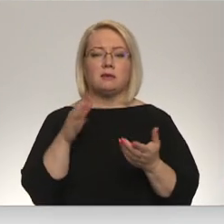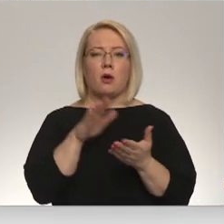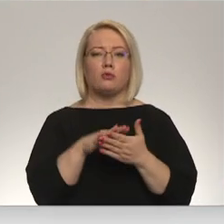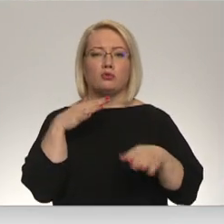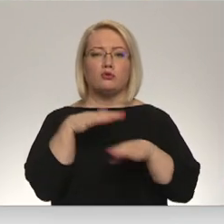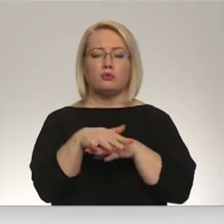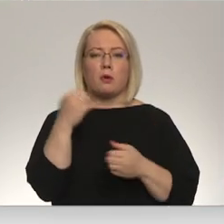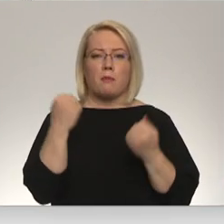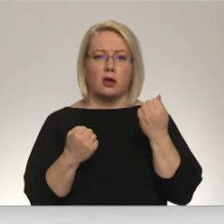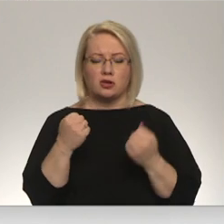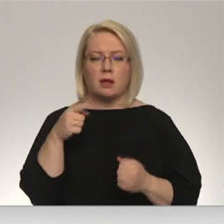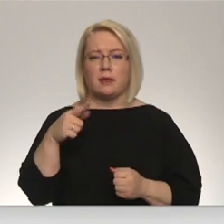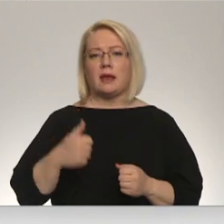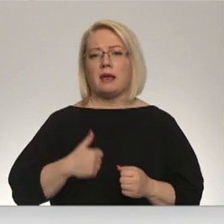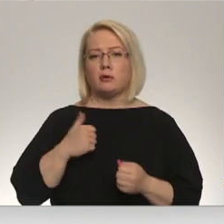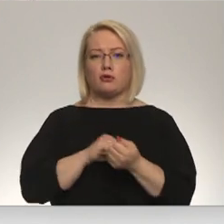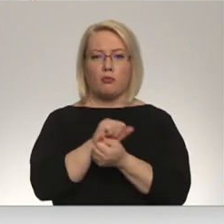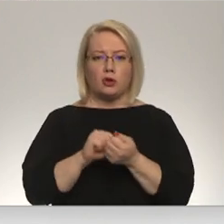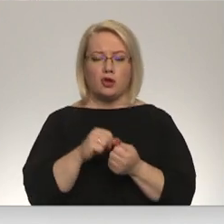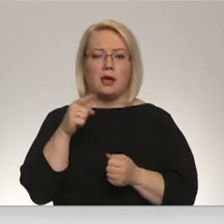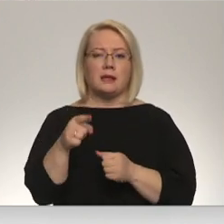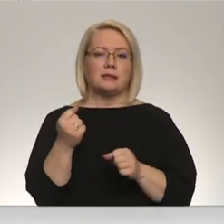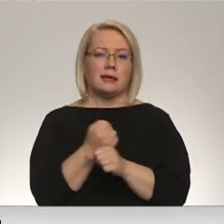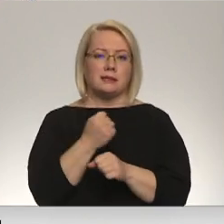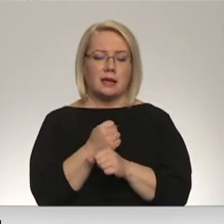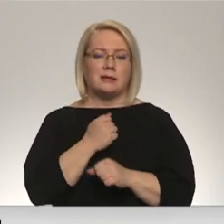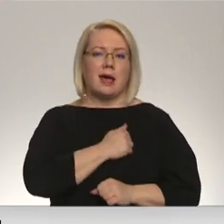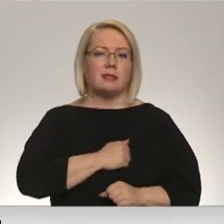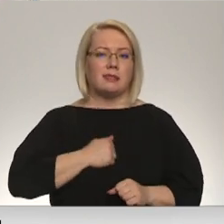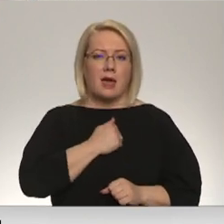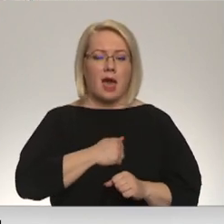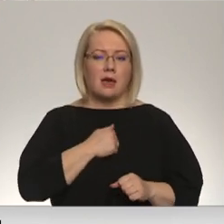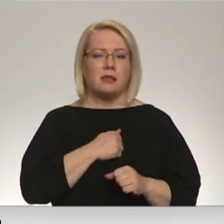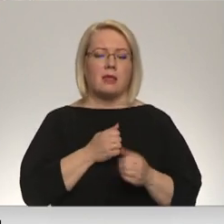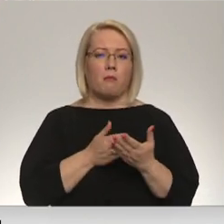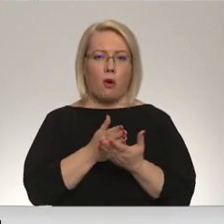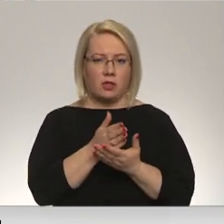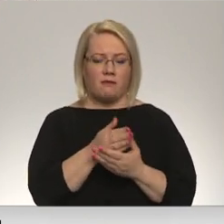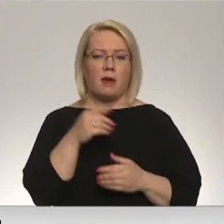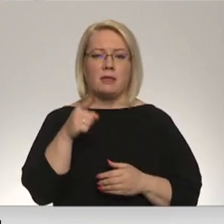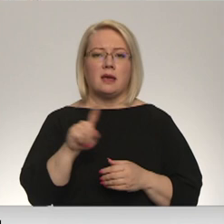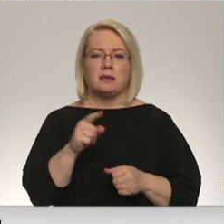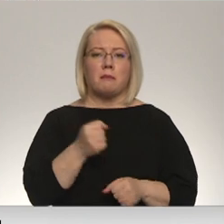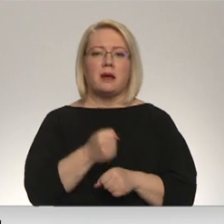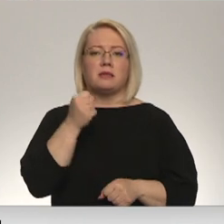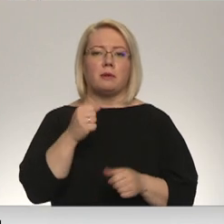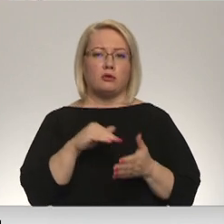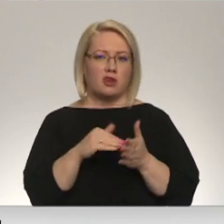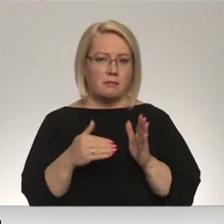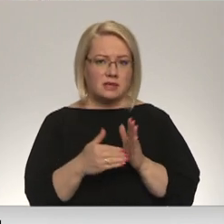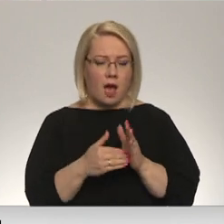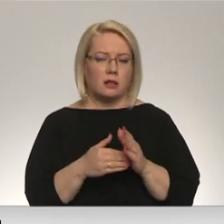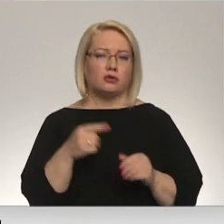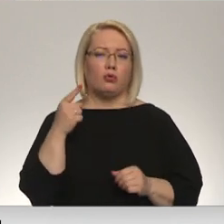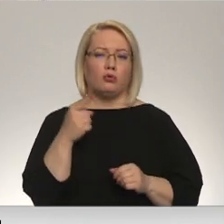arī īpašuma bojāšana, un ja tas ir izdarīts ar naida motīviem, tas ir pastiprinoši apstāklis, līdz ar to